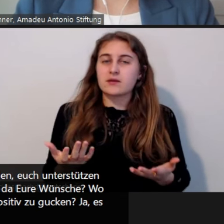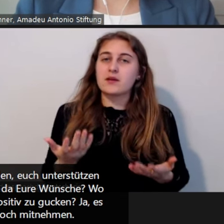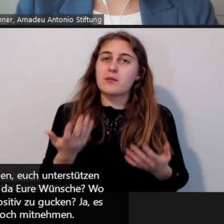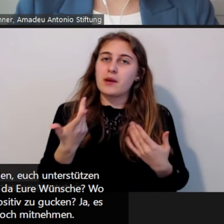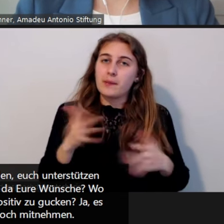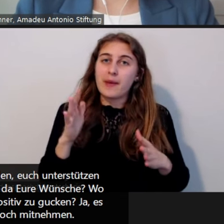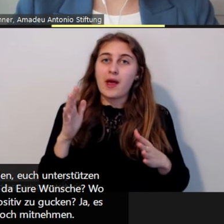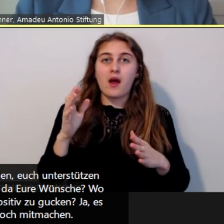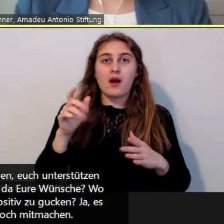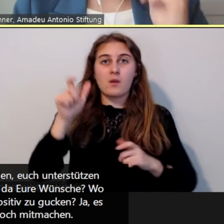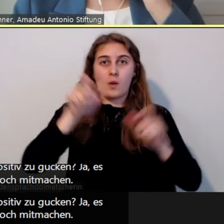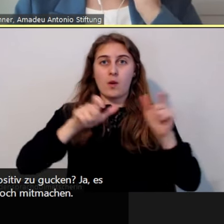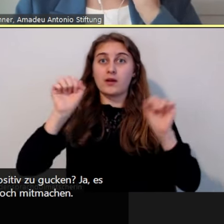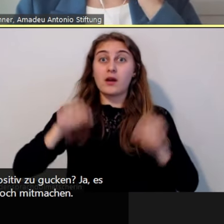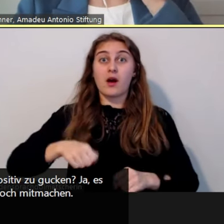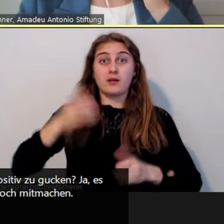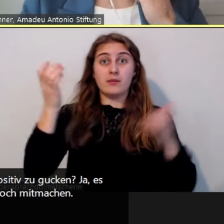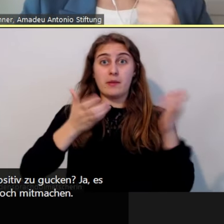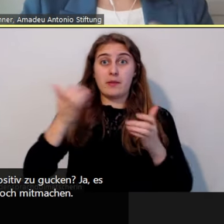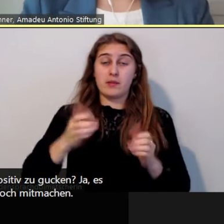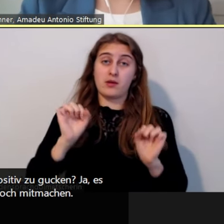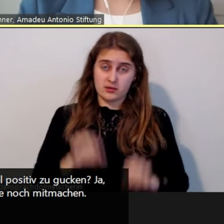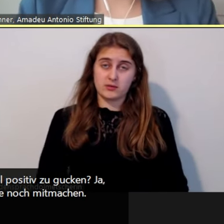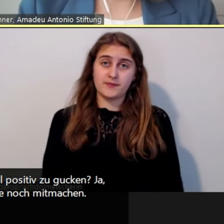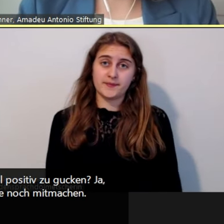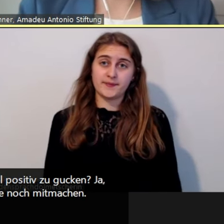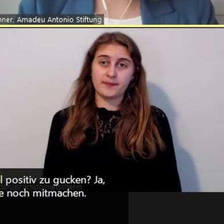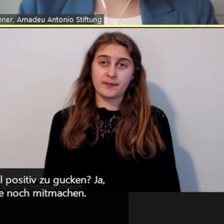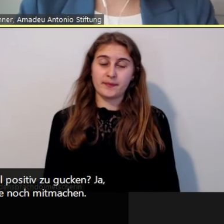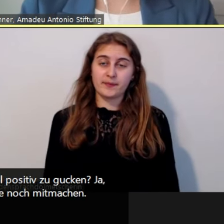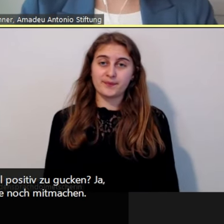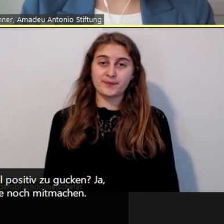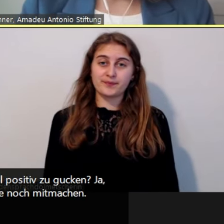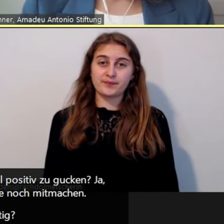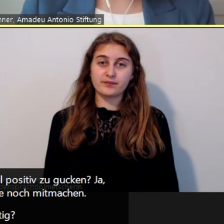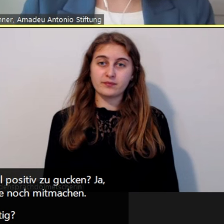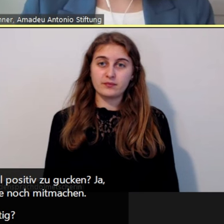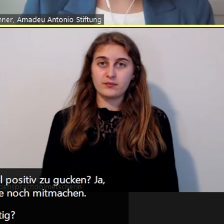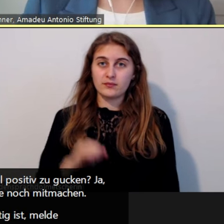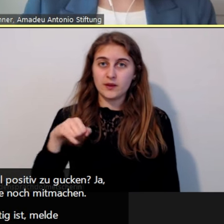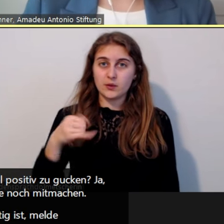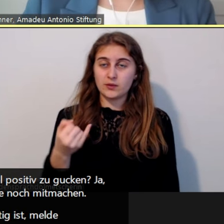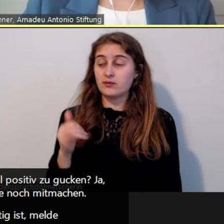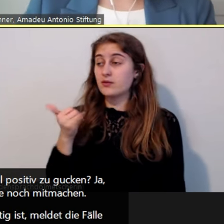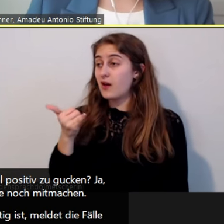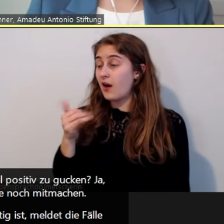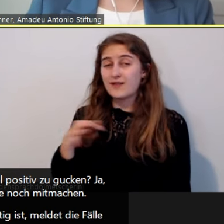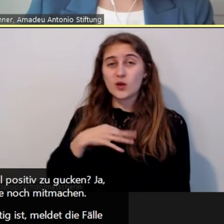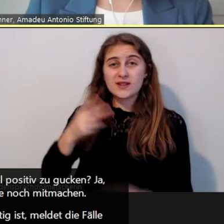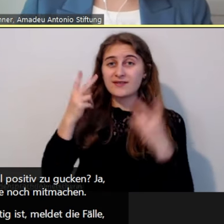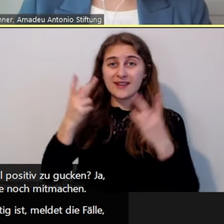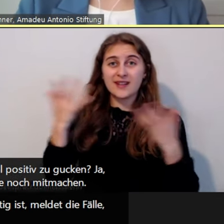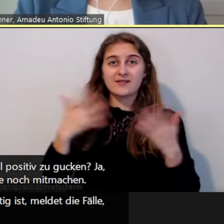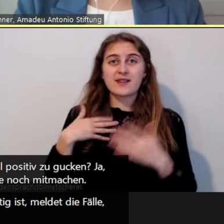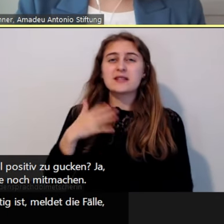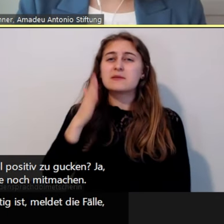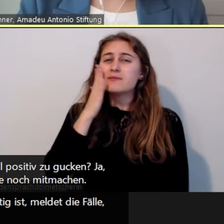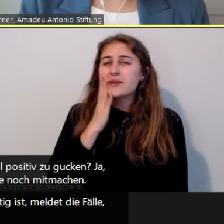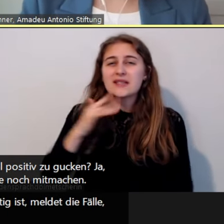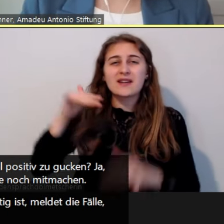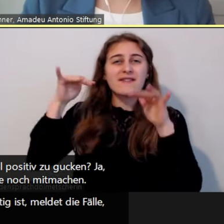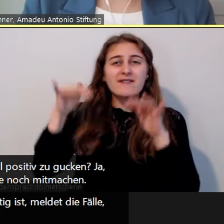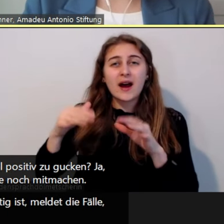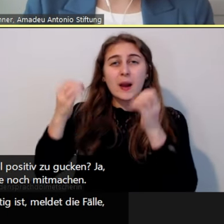mitmachen. Ja, total. Also, was, glaube ich, für uns total wichtig ist, meldet die Fälle, ob ihr selbst Zeugen davon seid